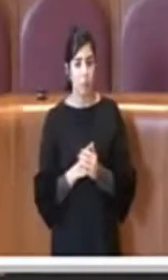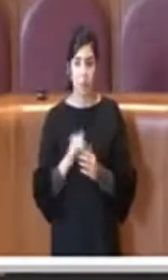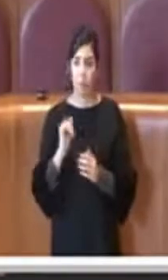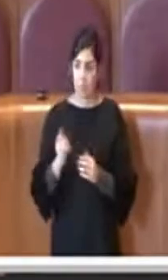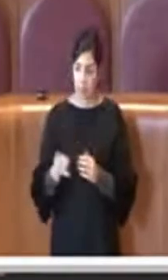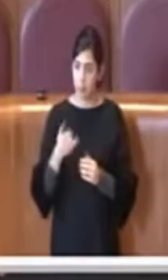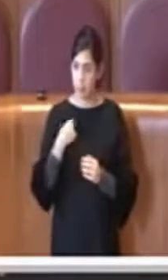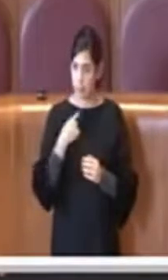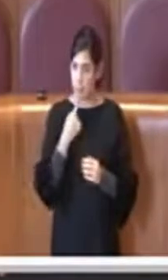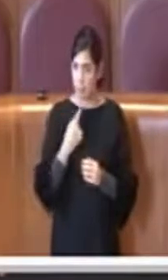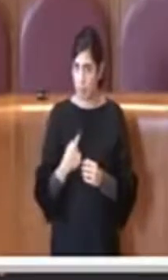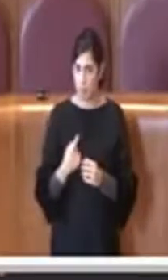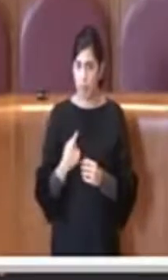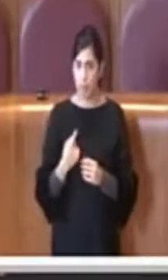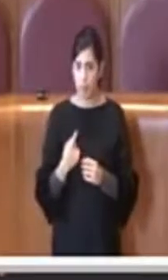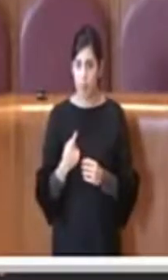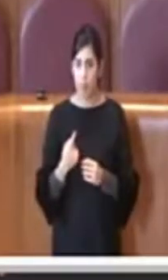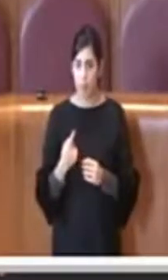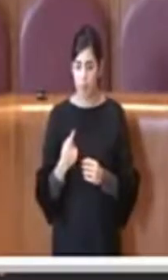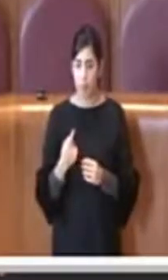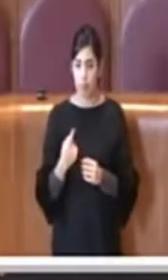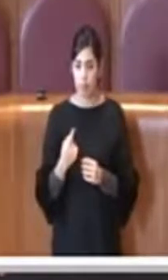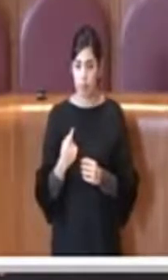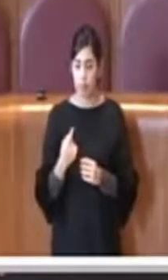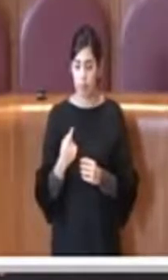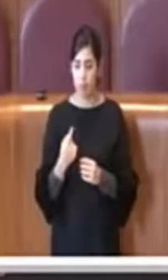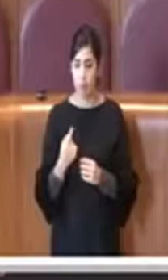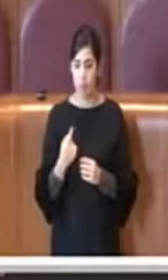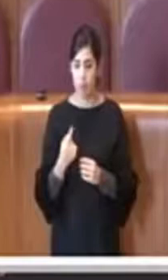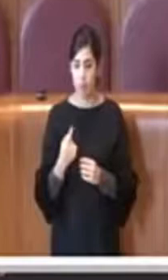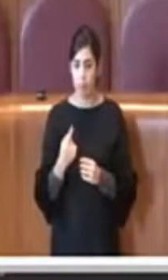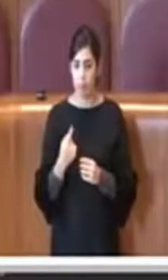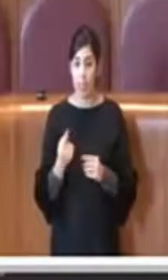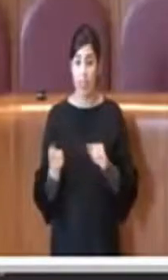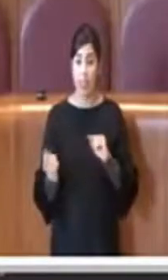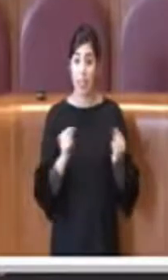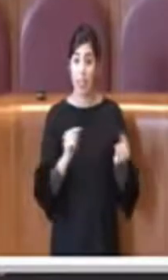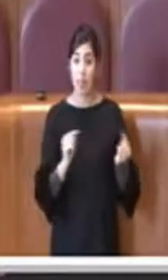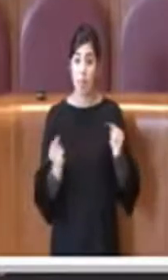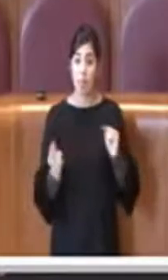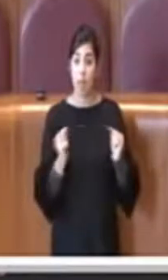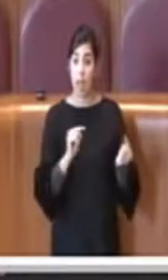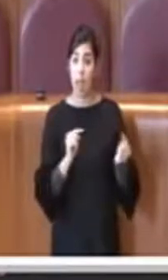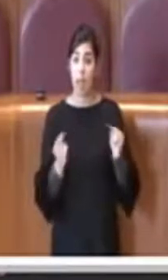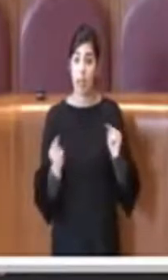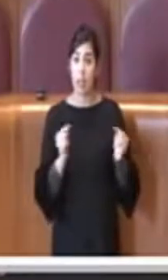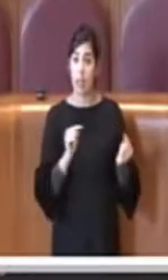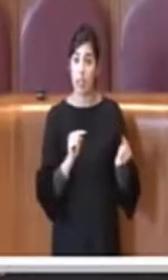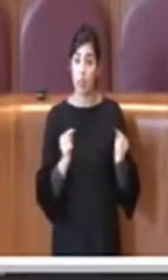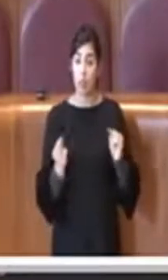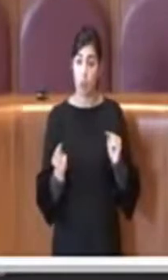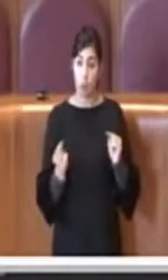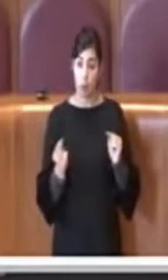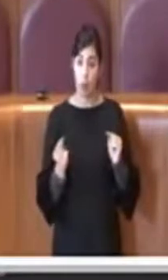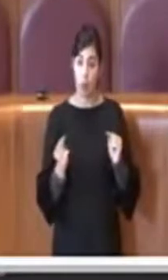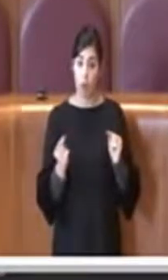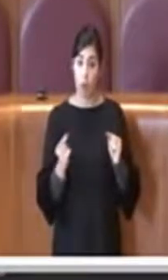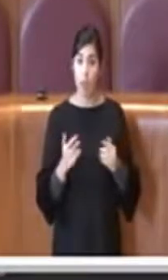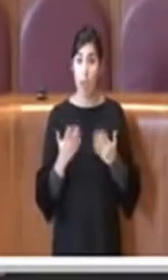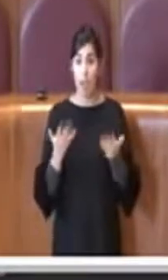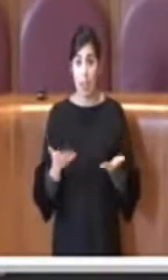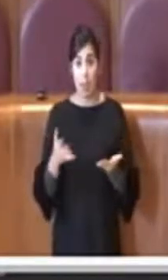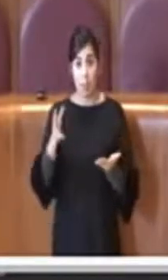Sì, allora, dicevo il dibattito che riguarda il Campo